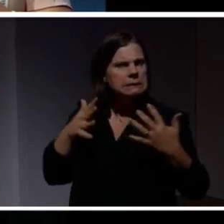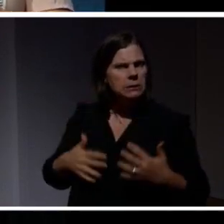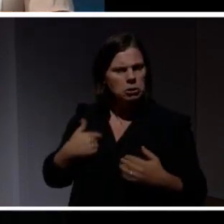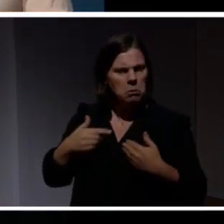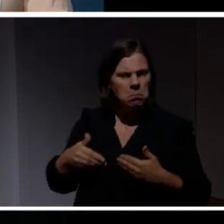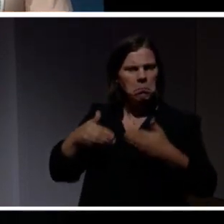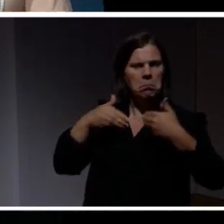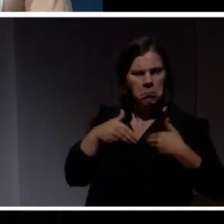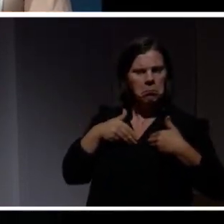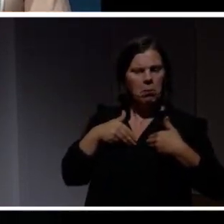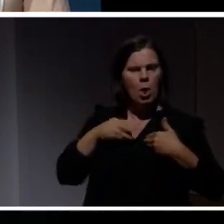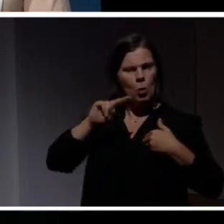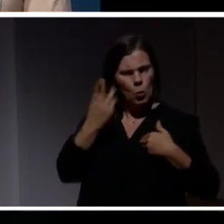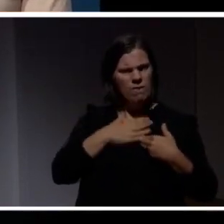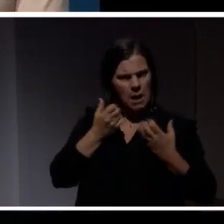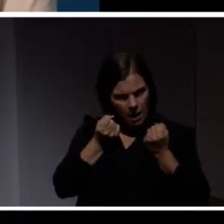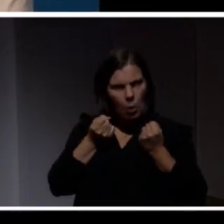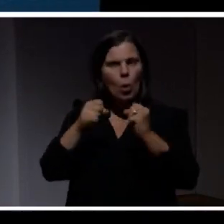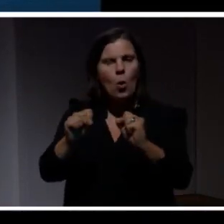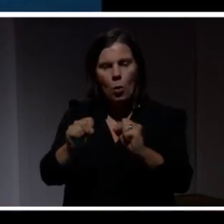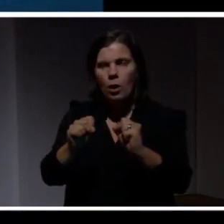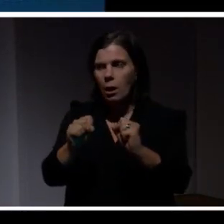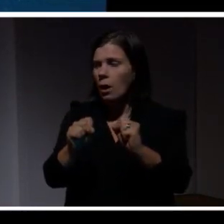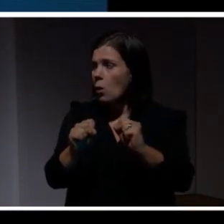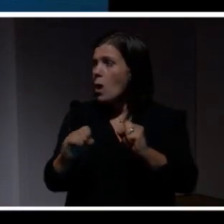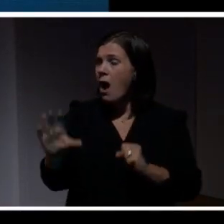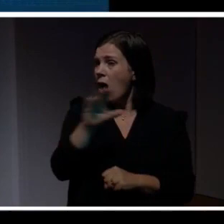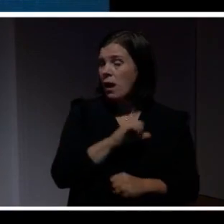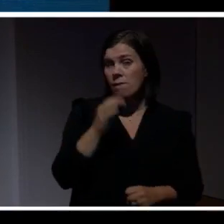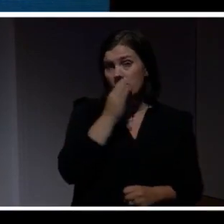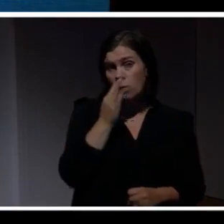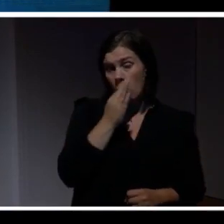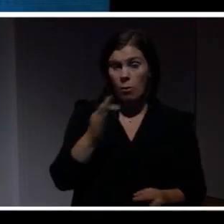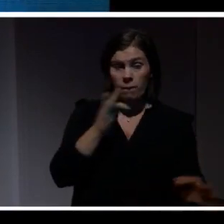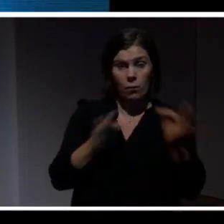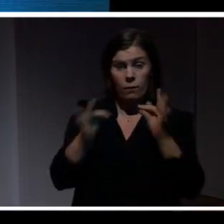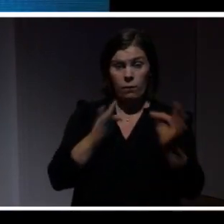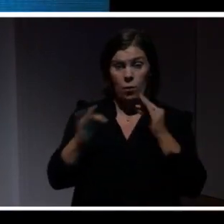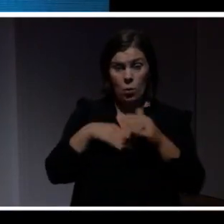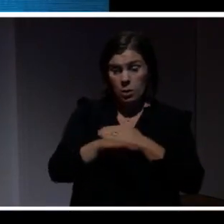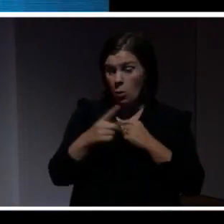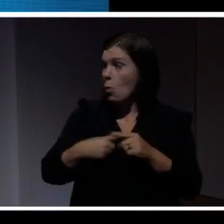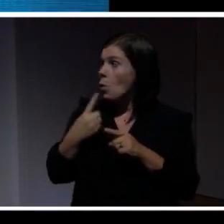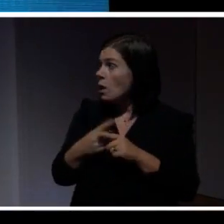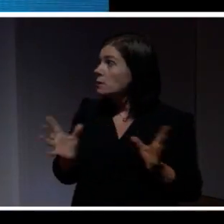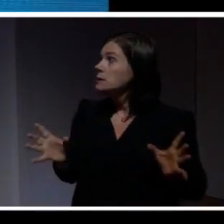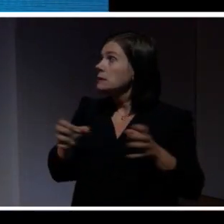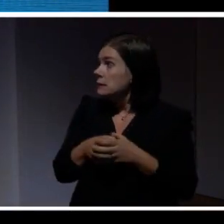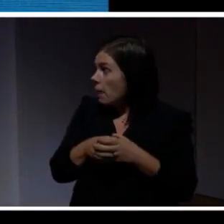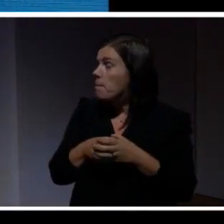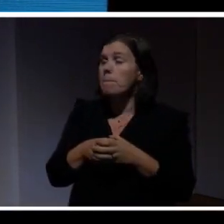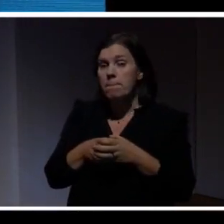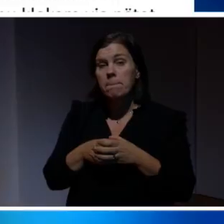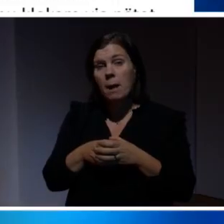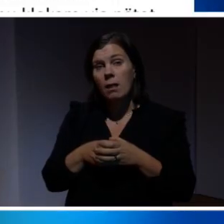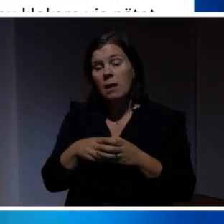hamnat på bakkällningen. Nu ska vi igång. Alla frågorna som jag har fått under året har jag samlat i den här boken. Som